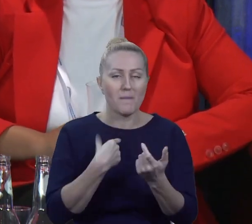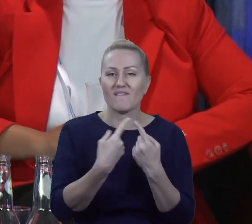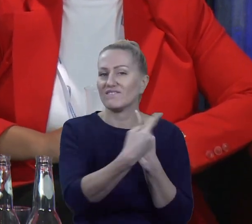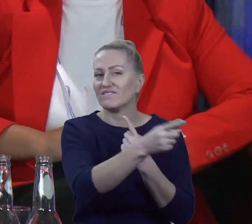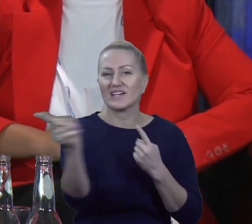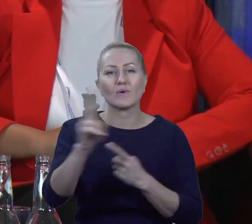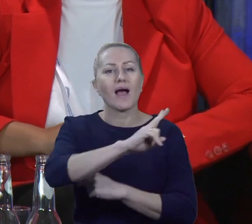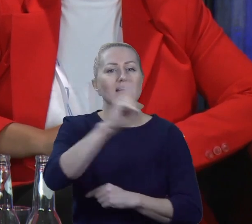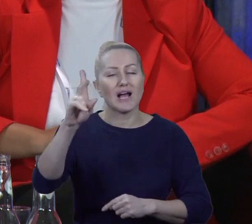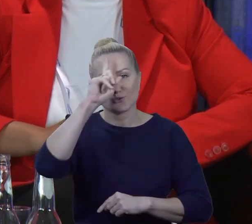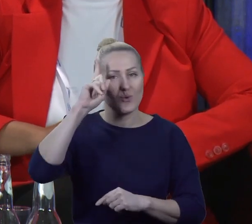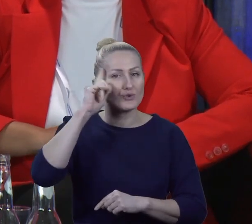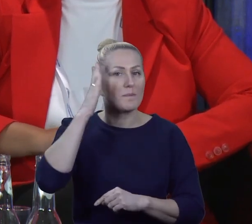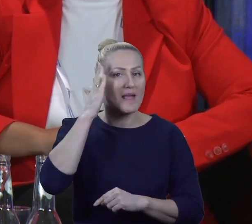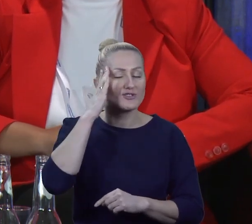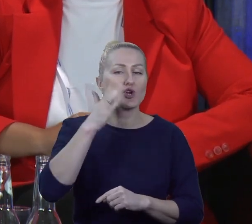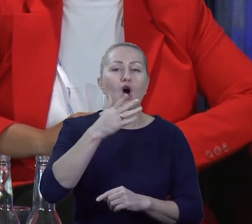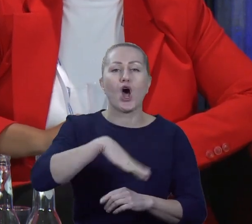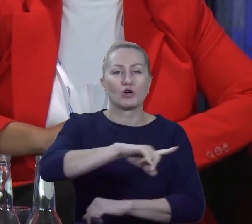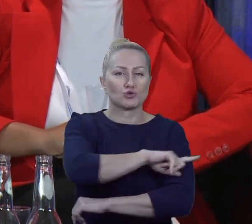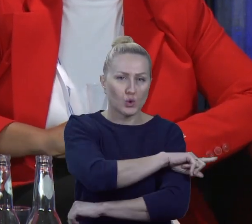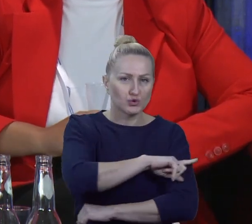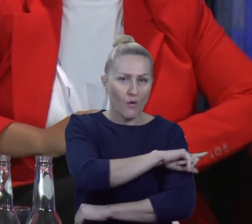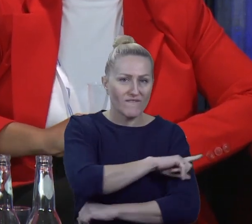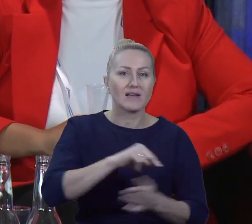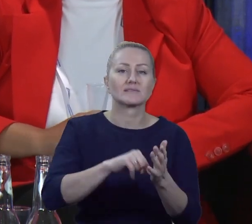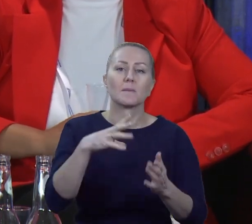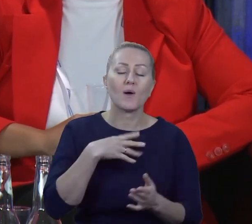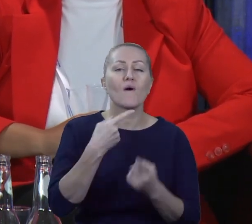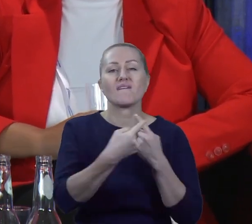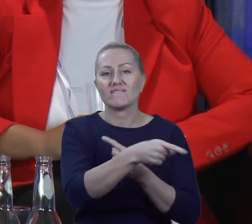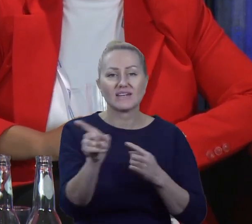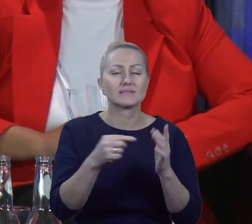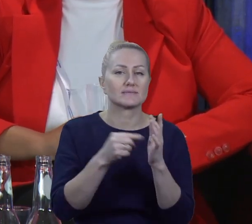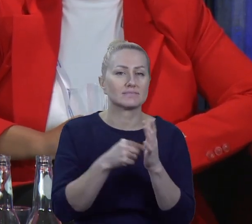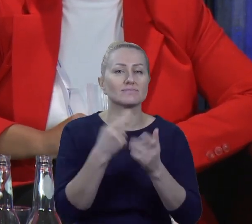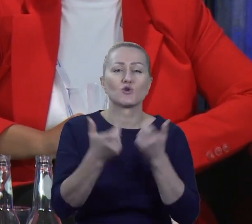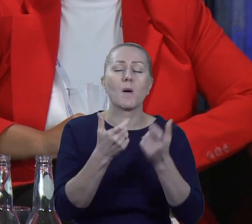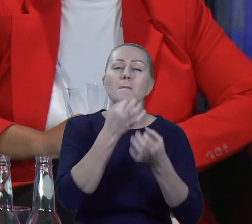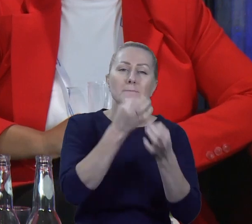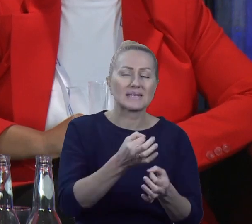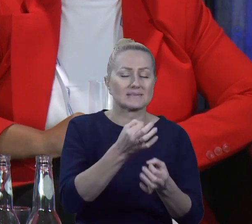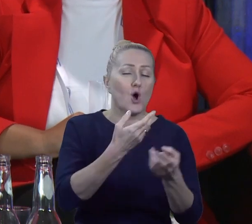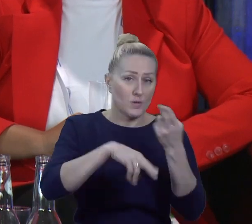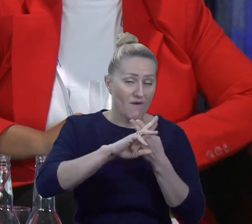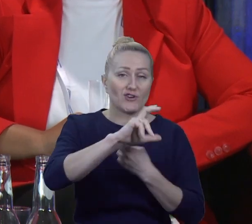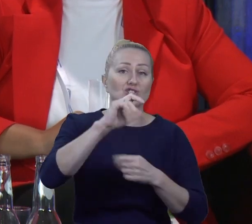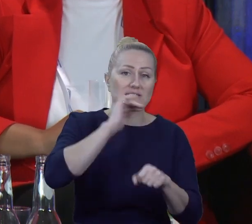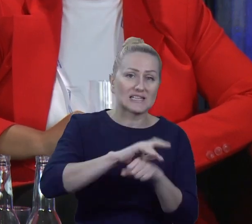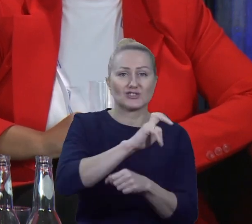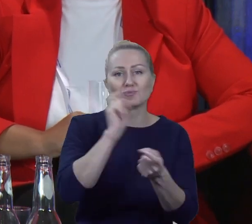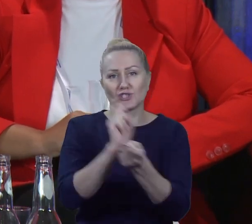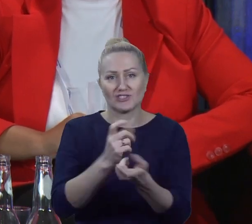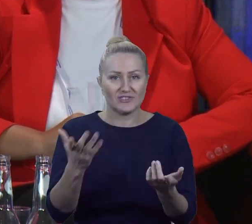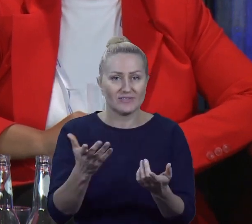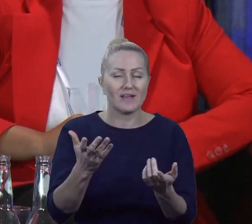mieszkańców Sosnowca ankietę z opisem inwestycji, z możliwością zabrania głosu, czy jestem za, przeciw, czy przeciw i można